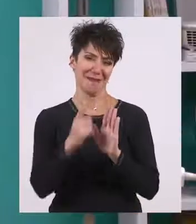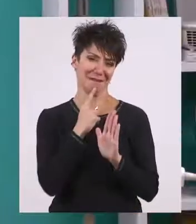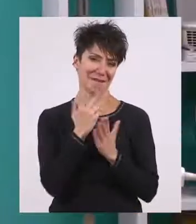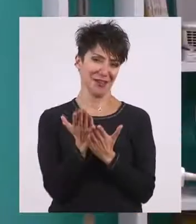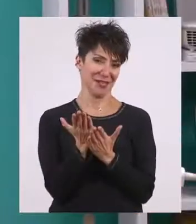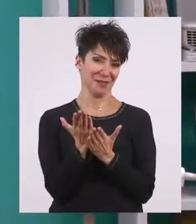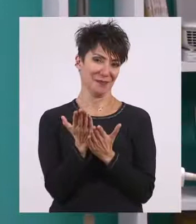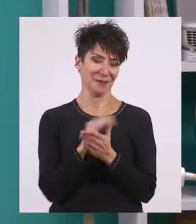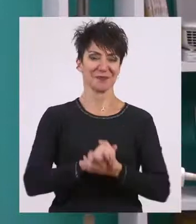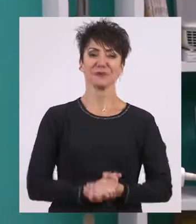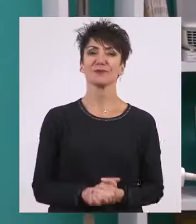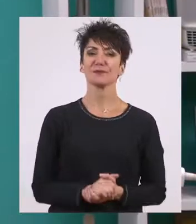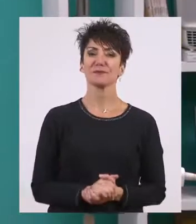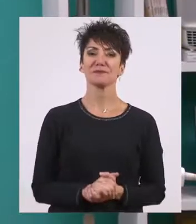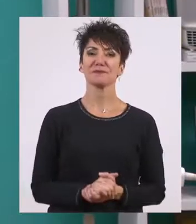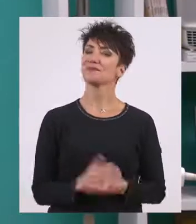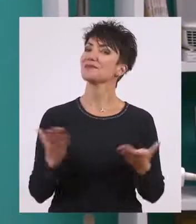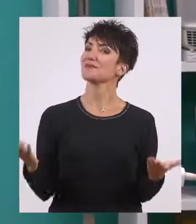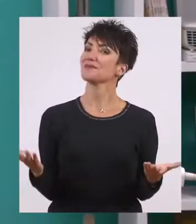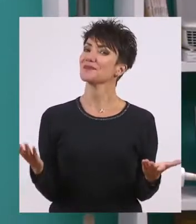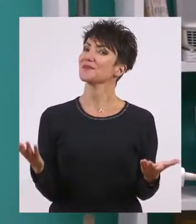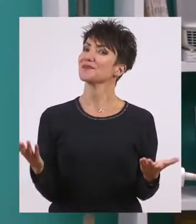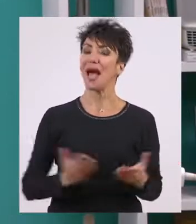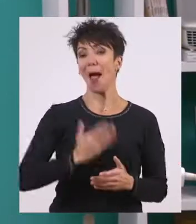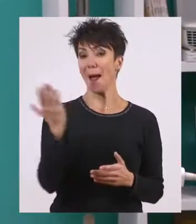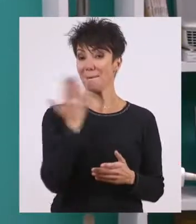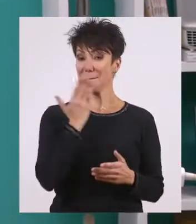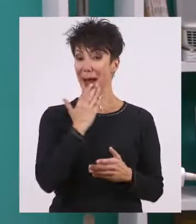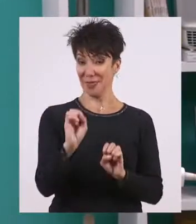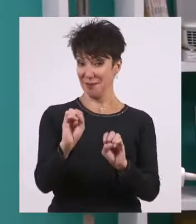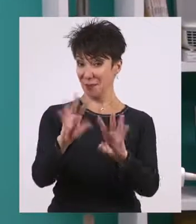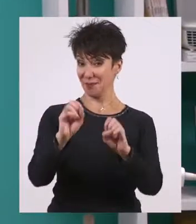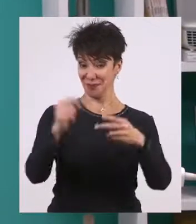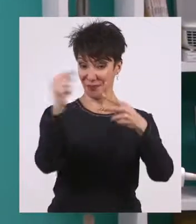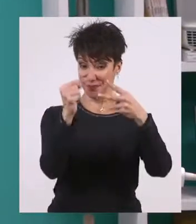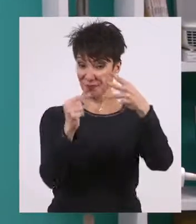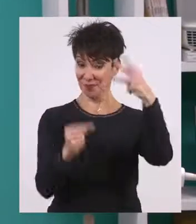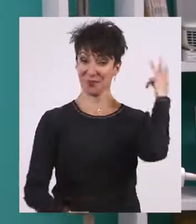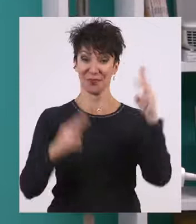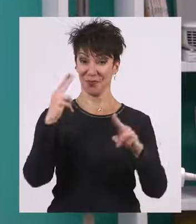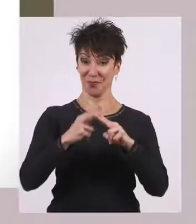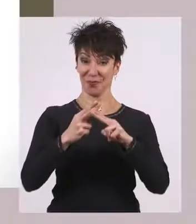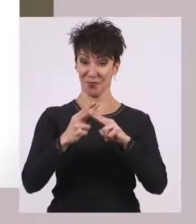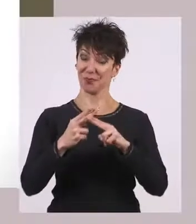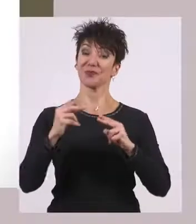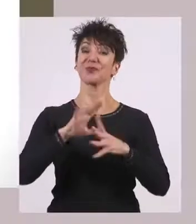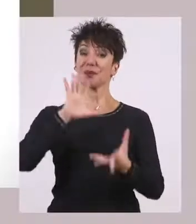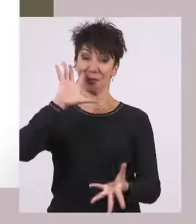Οπότε εφόσον ολοκληρώσαμε και τα πολύ σημαντικά και βασικά ζητήματα αυτού του μαθήματος,